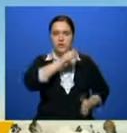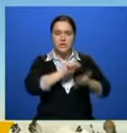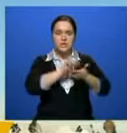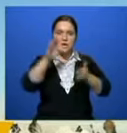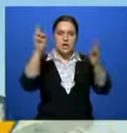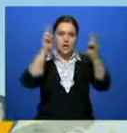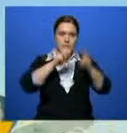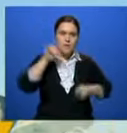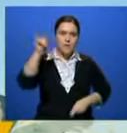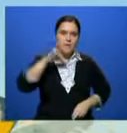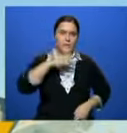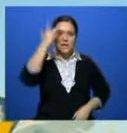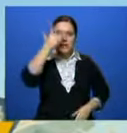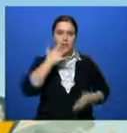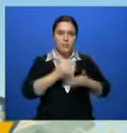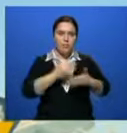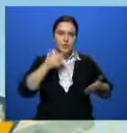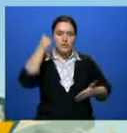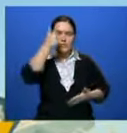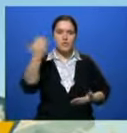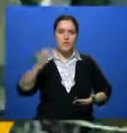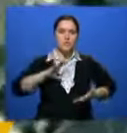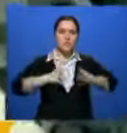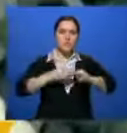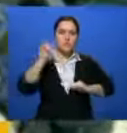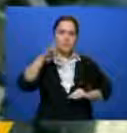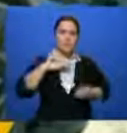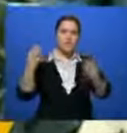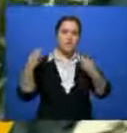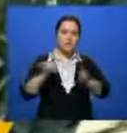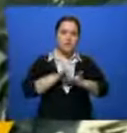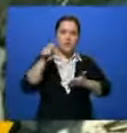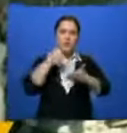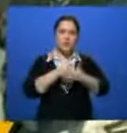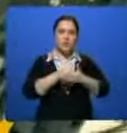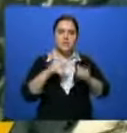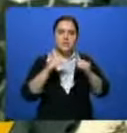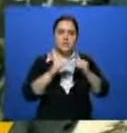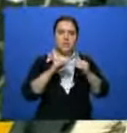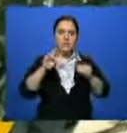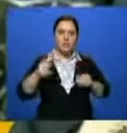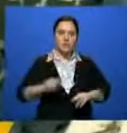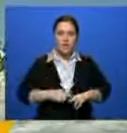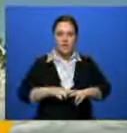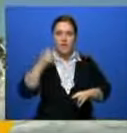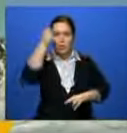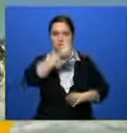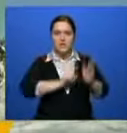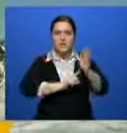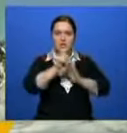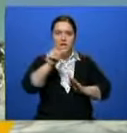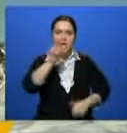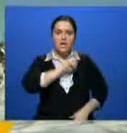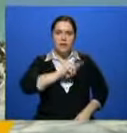обследование воздушного судна проведено летом прошлого года, и по его результатам самолет был допущен к полетам до 10 июня этого года. С начала